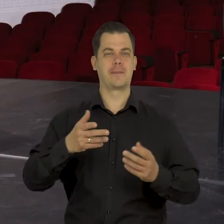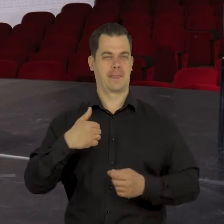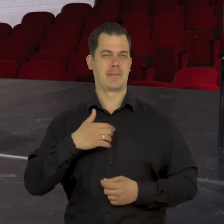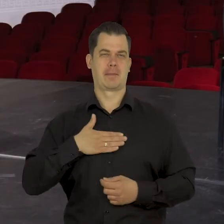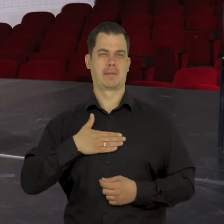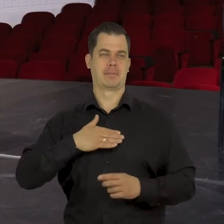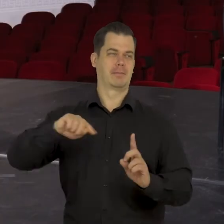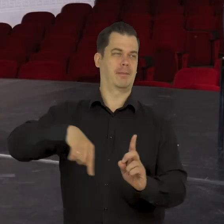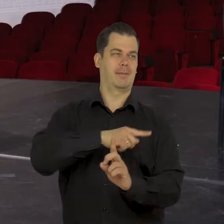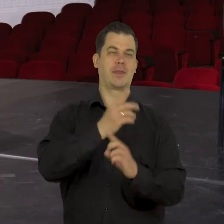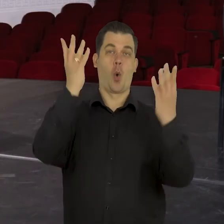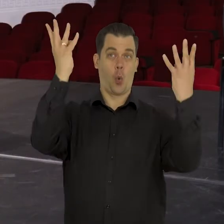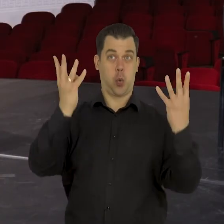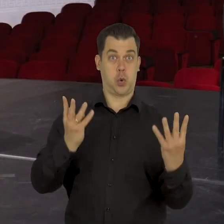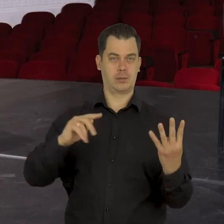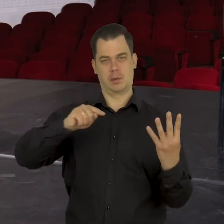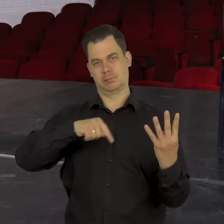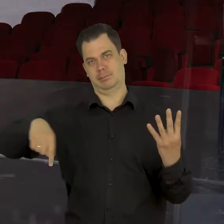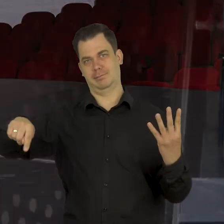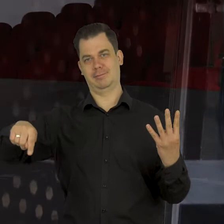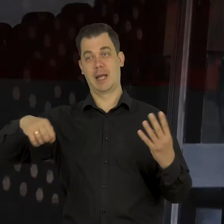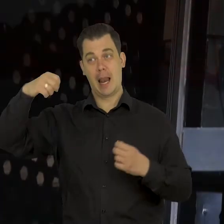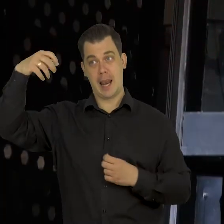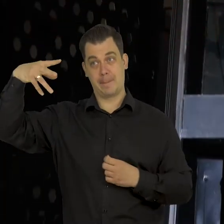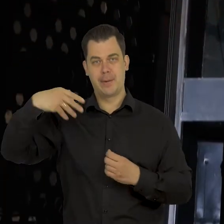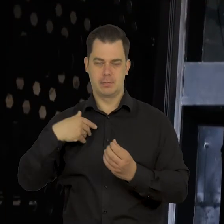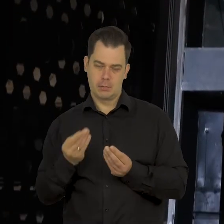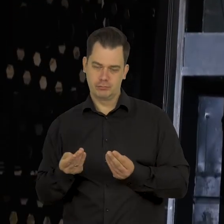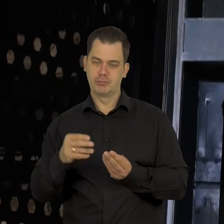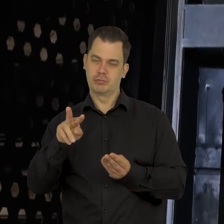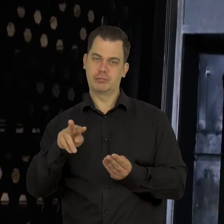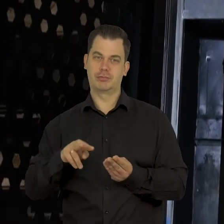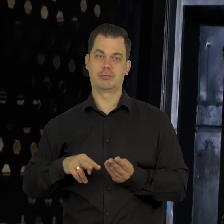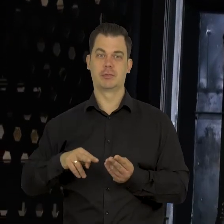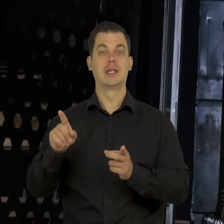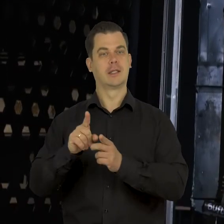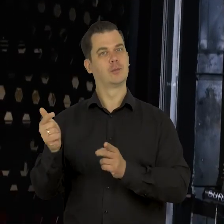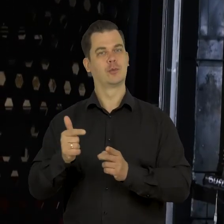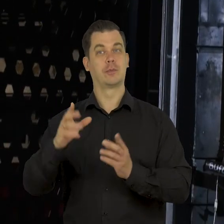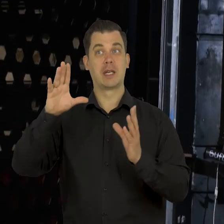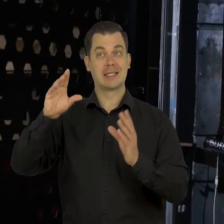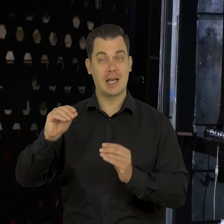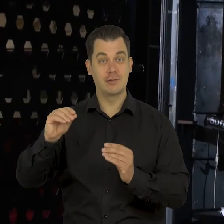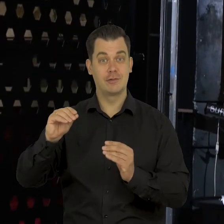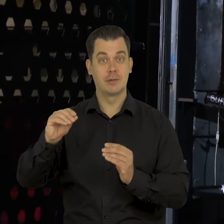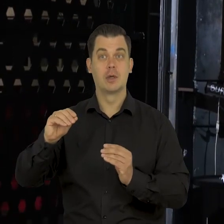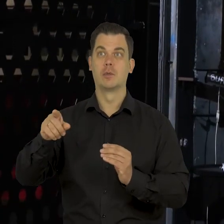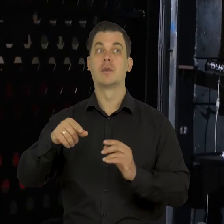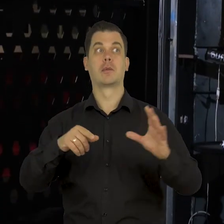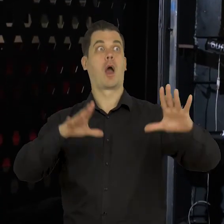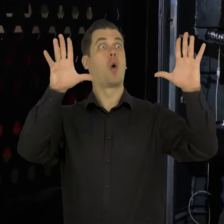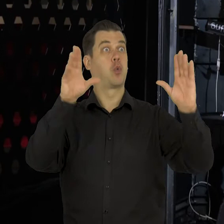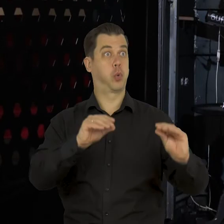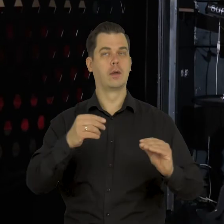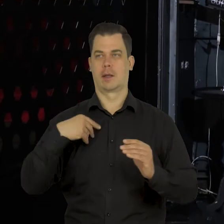Siedzę sobie tutaj w kulisach, mam taki mały stolik, lampkę i tę lampkę muszę też w odpowiednich momentach gasić, kiedy